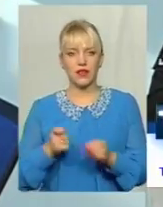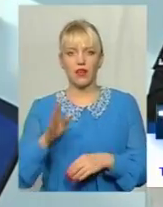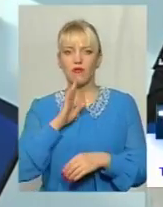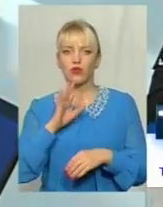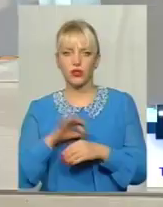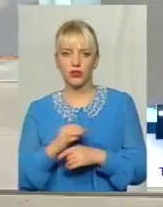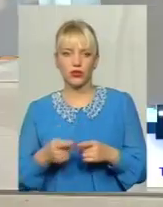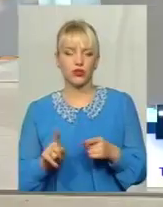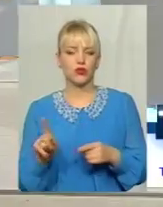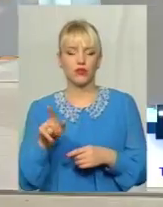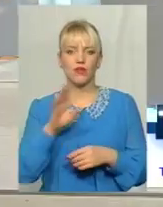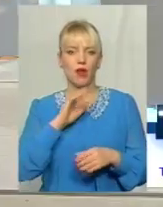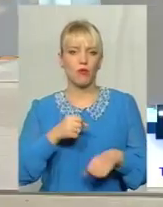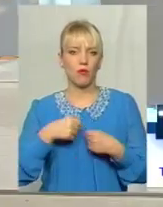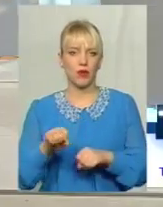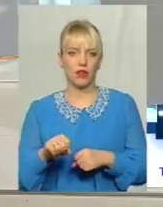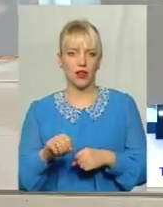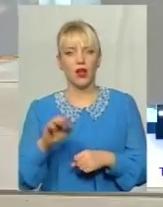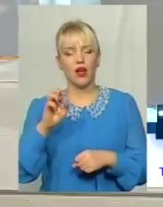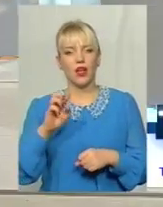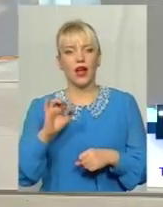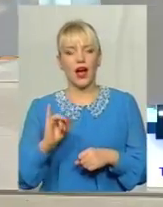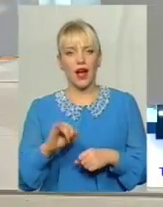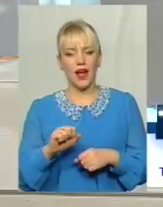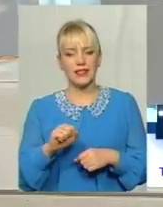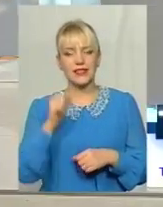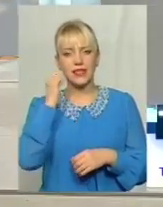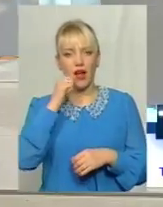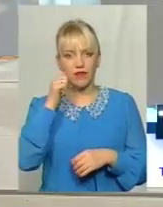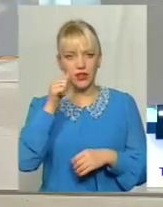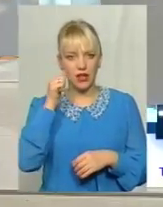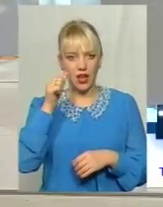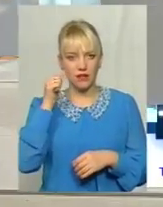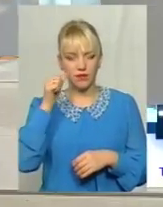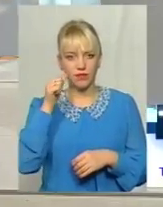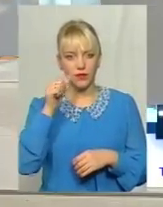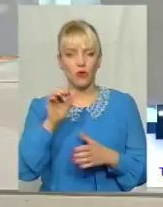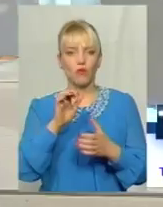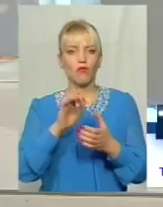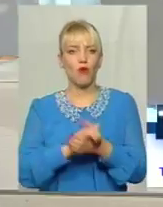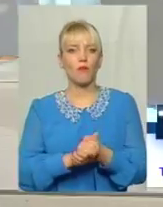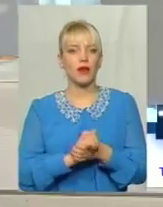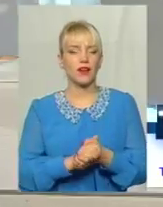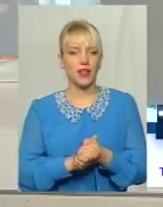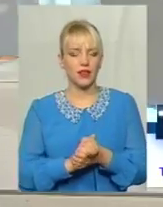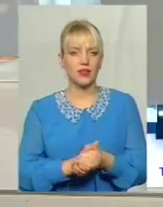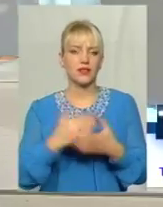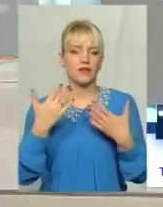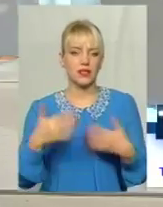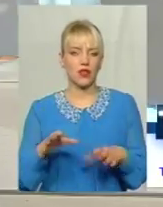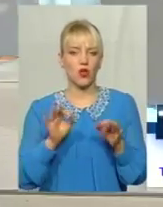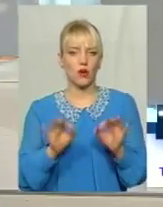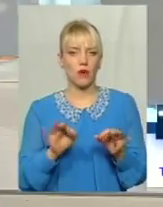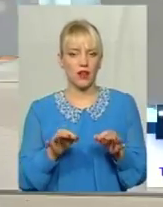він там прийшов і криво глянув А завтра помирилися, все нормально